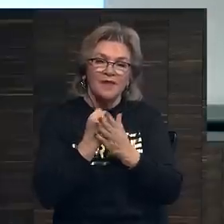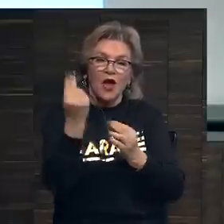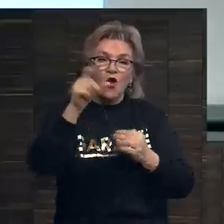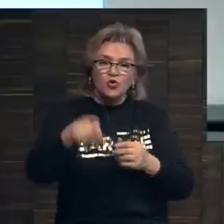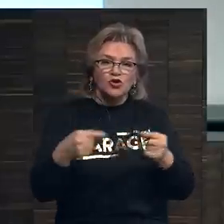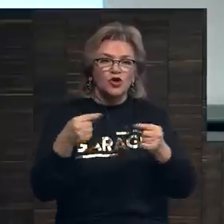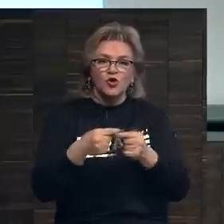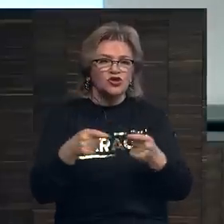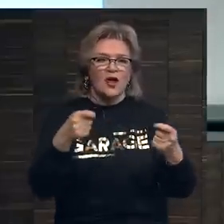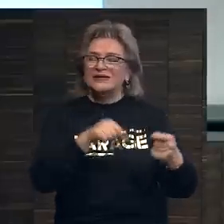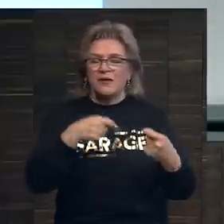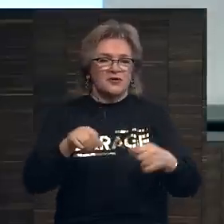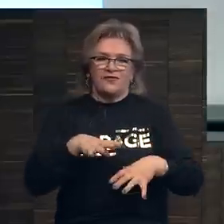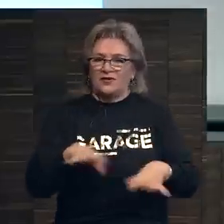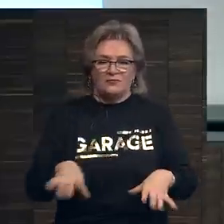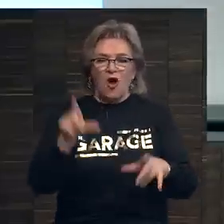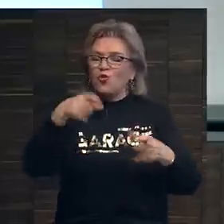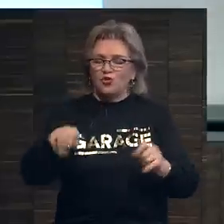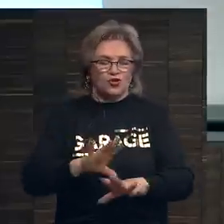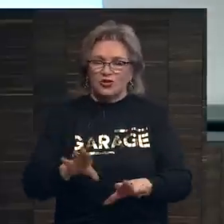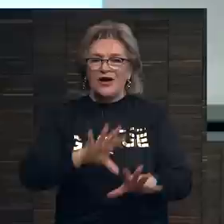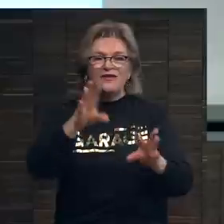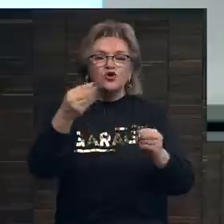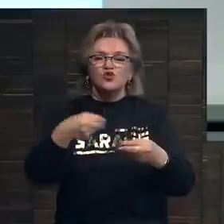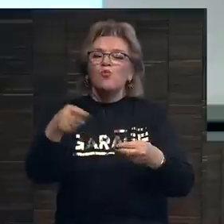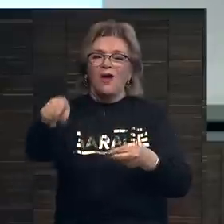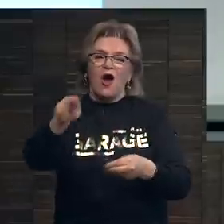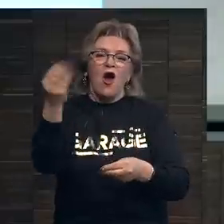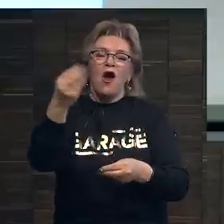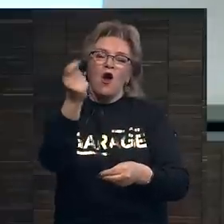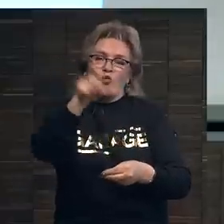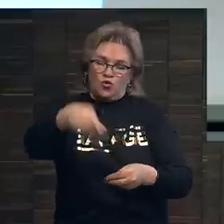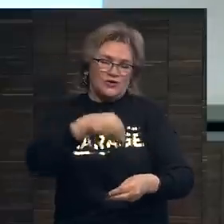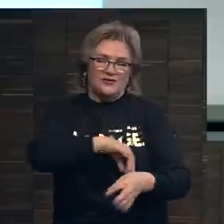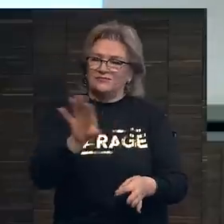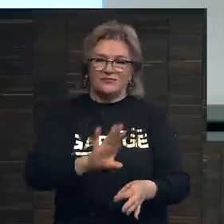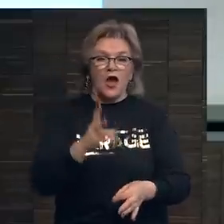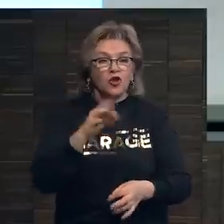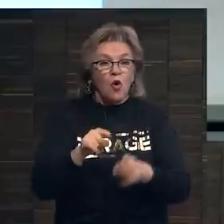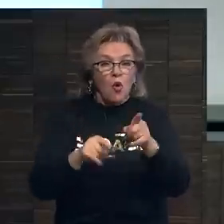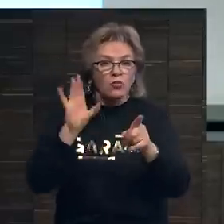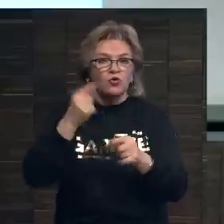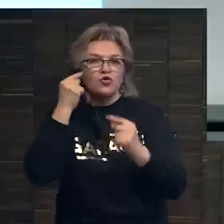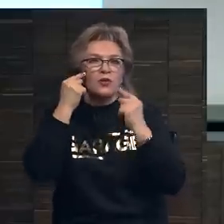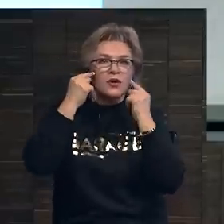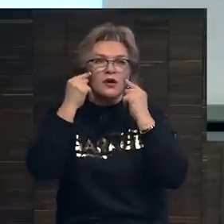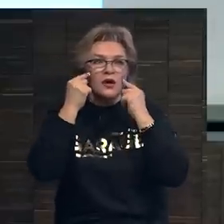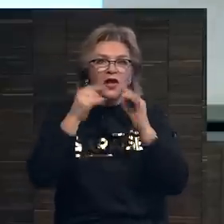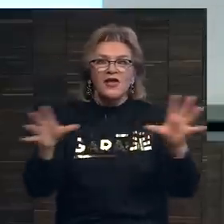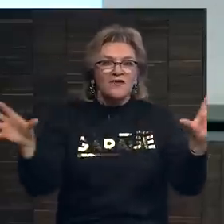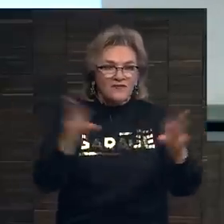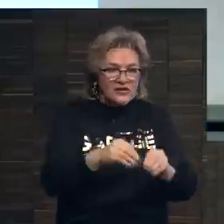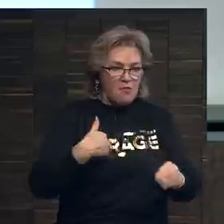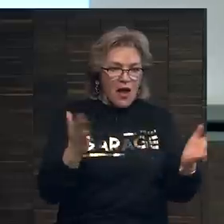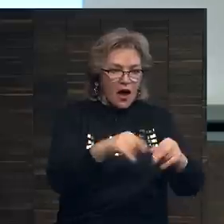Художник точно не продавал сам. Это не художнику ушла вся эта сумма. Но художник теперь будет думать, все мои картины